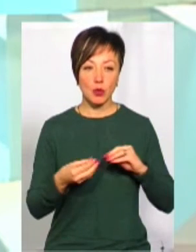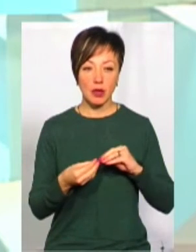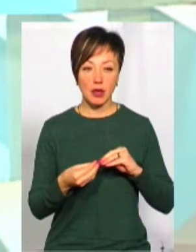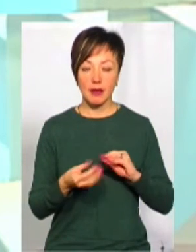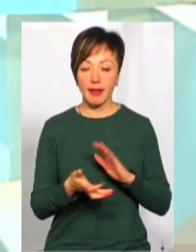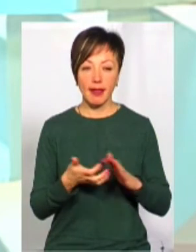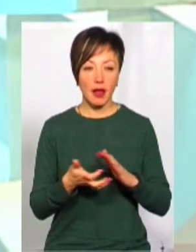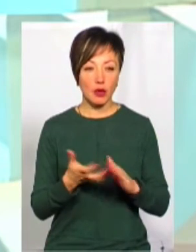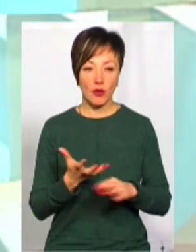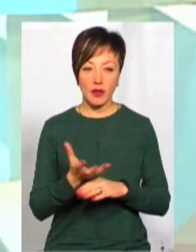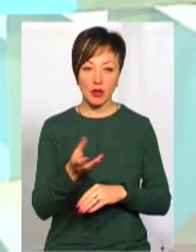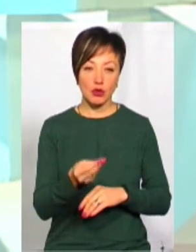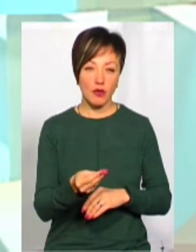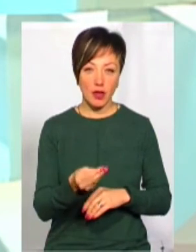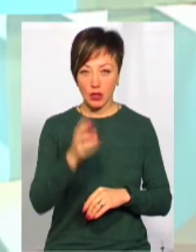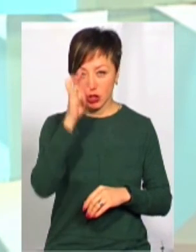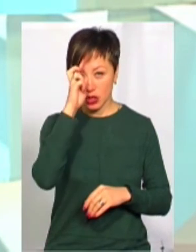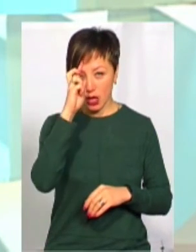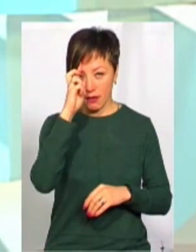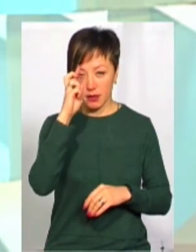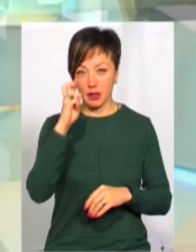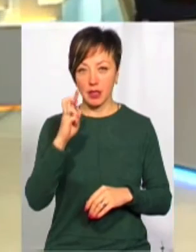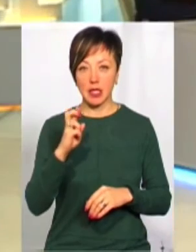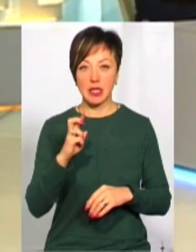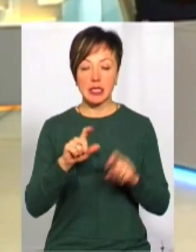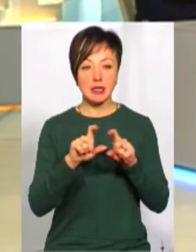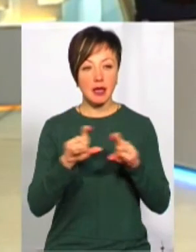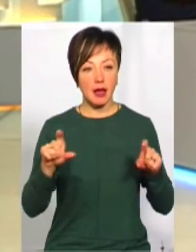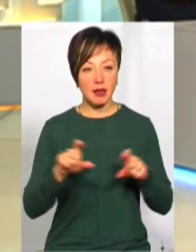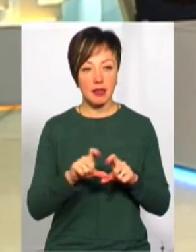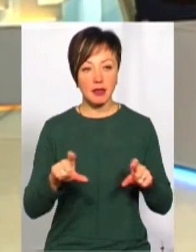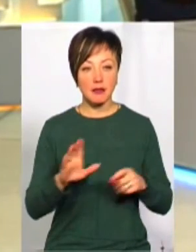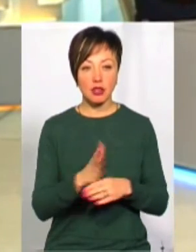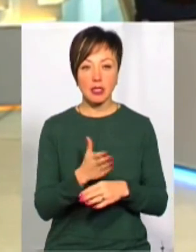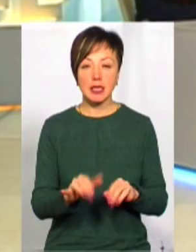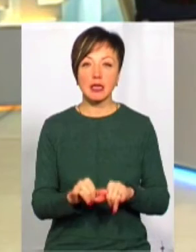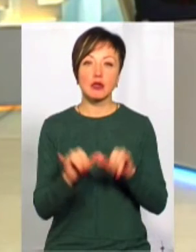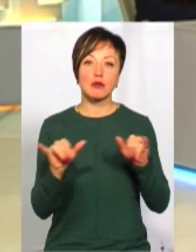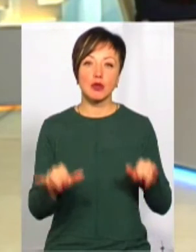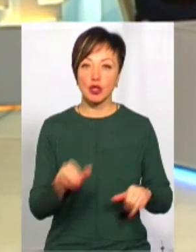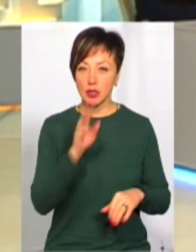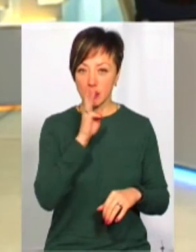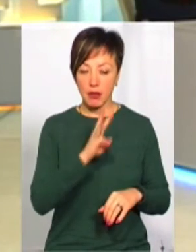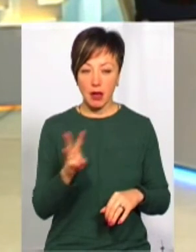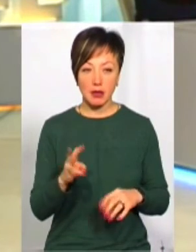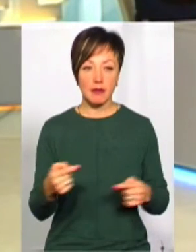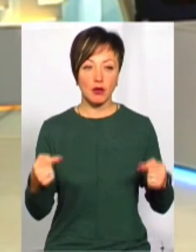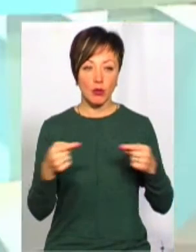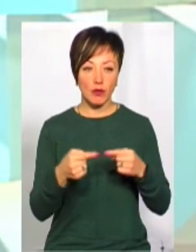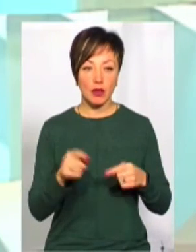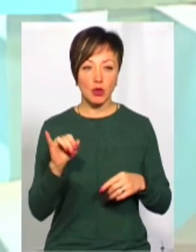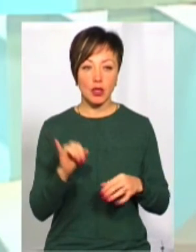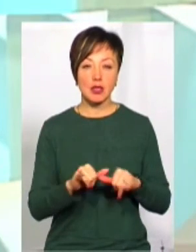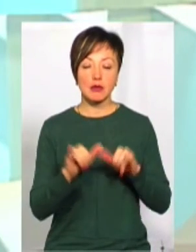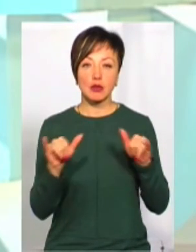недофінансування також державних закладів в частині збільшення заробітної плати, а, відповідно, і